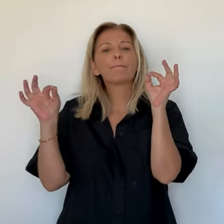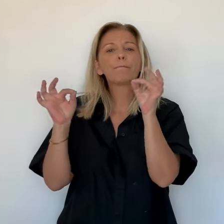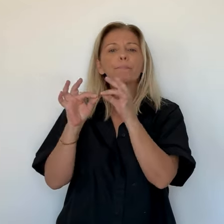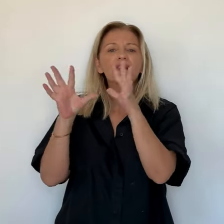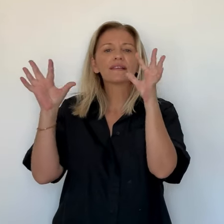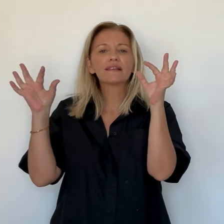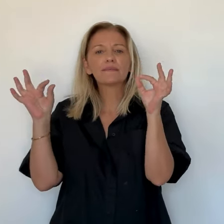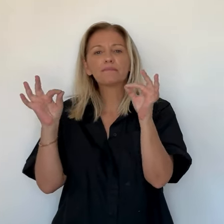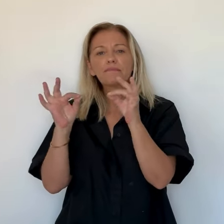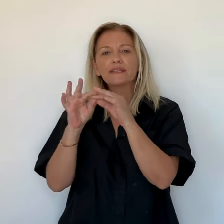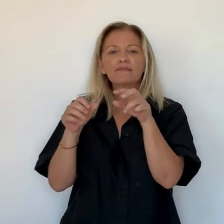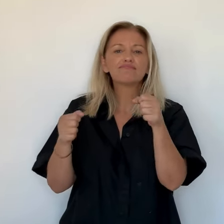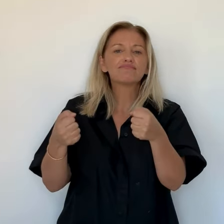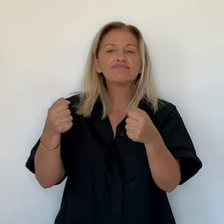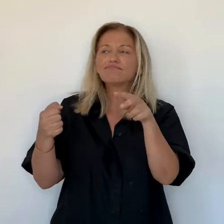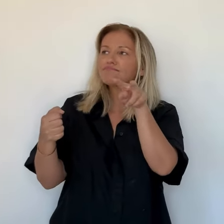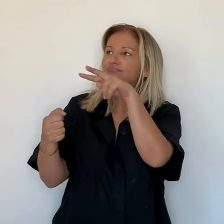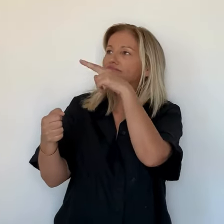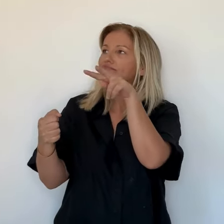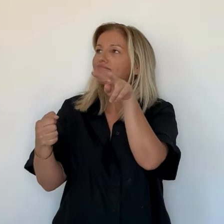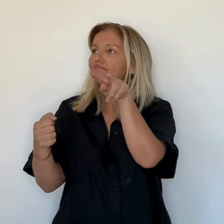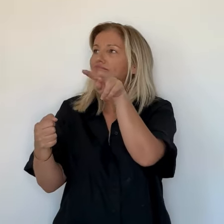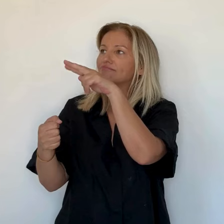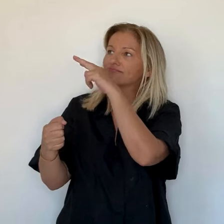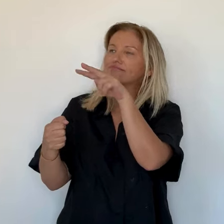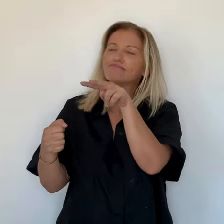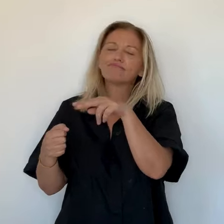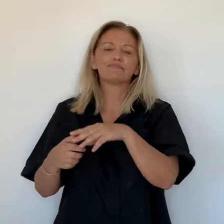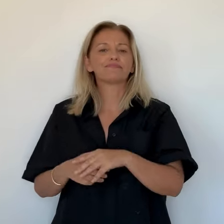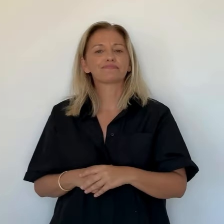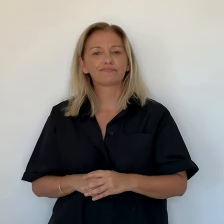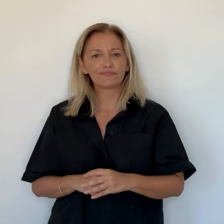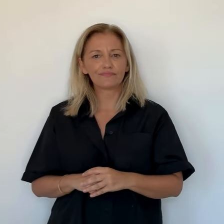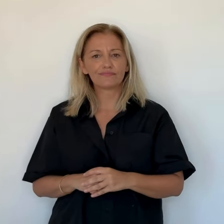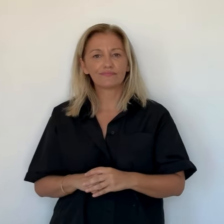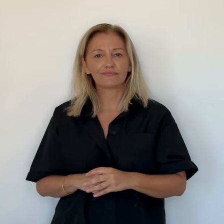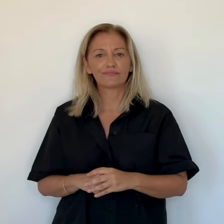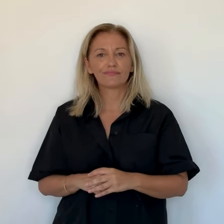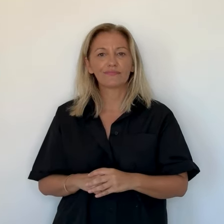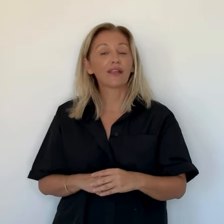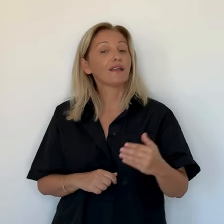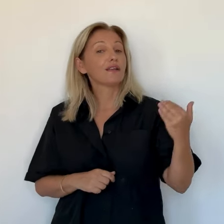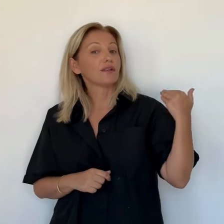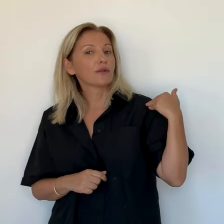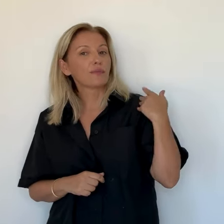une baisse du prix de l'essence dernièrement ? Discrètement, de temps en temps.